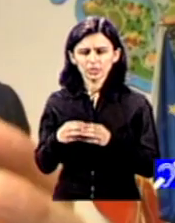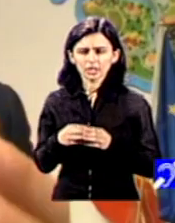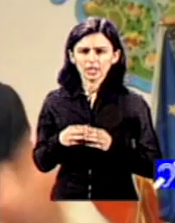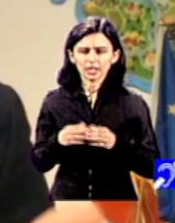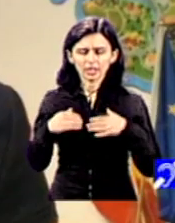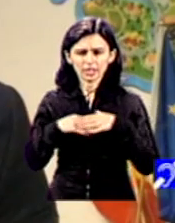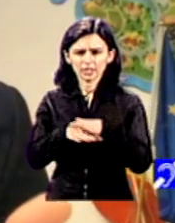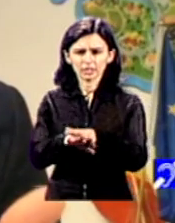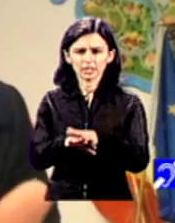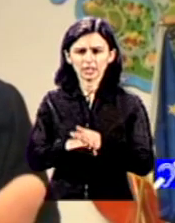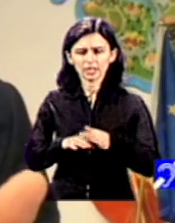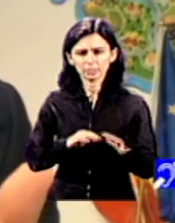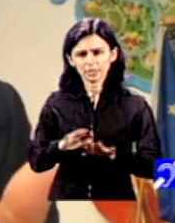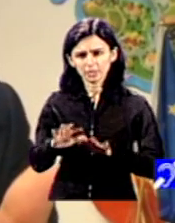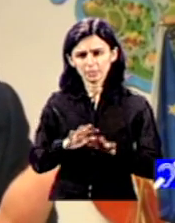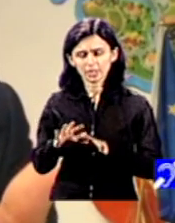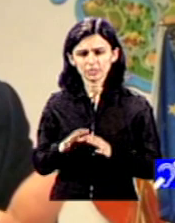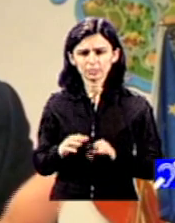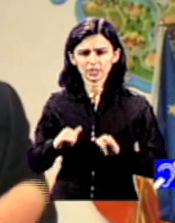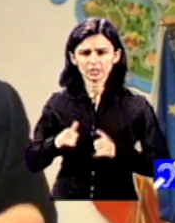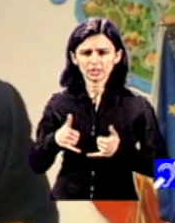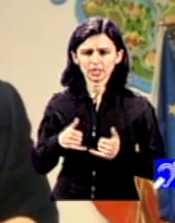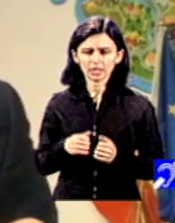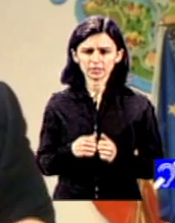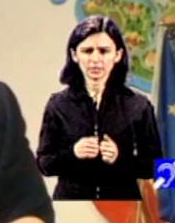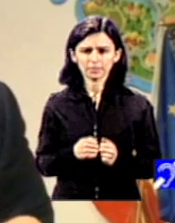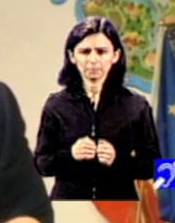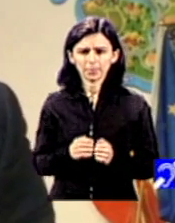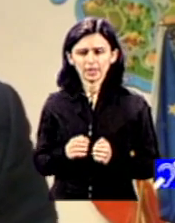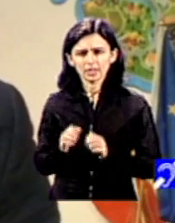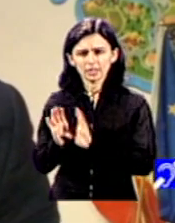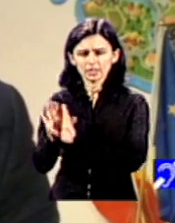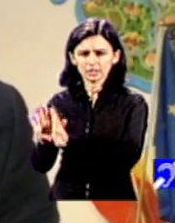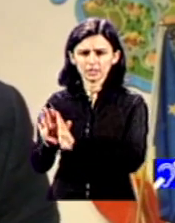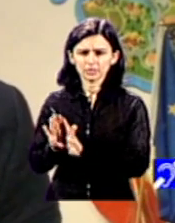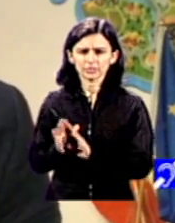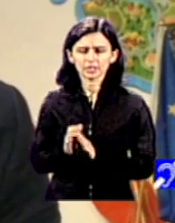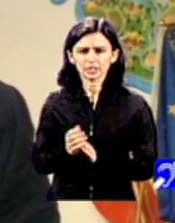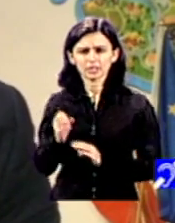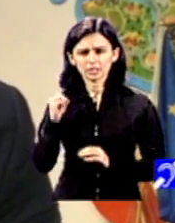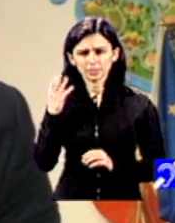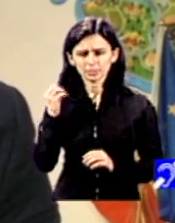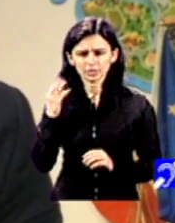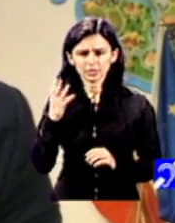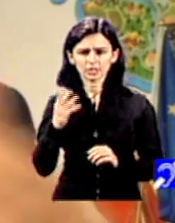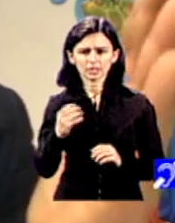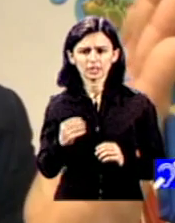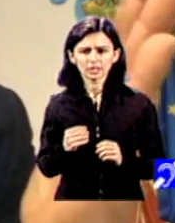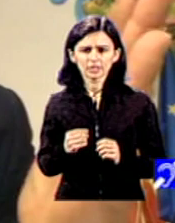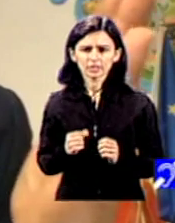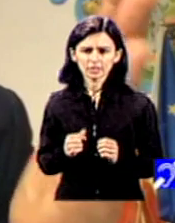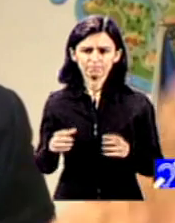caz, cumva de a evita politica de siloză, adică educația ei cu problemele ei, sănătatea cu ale ei,